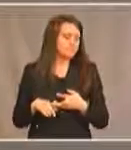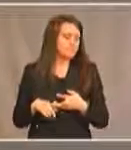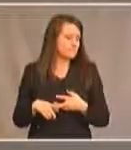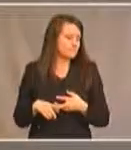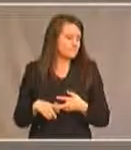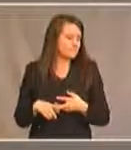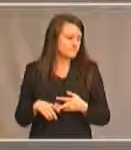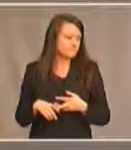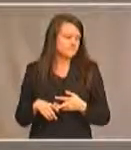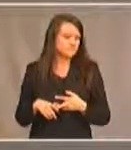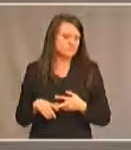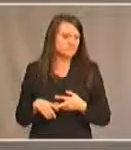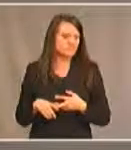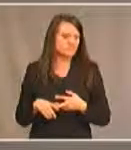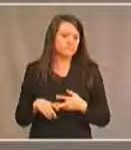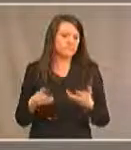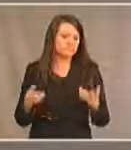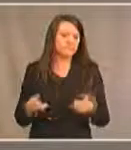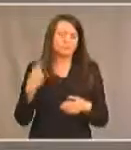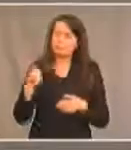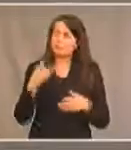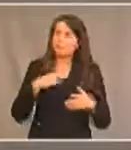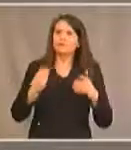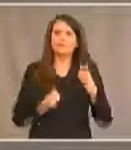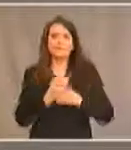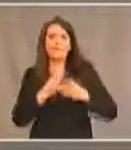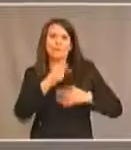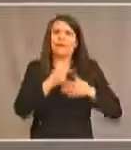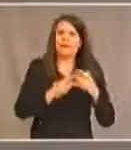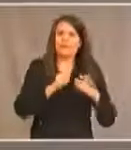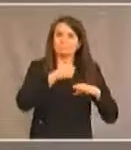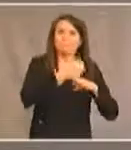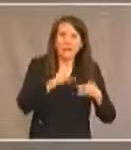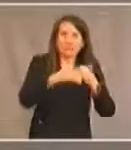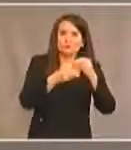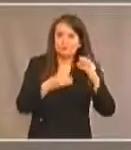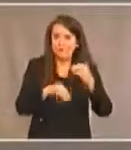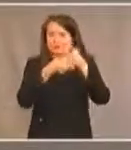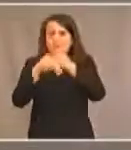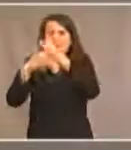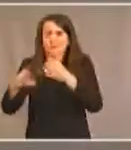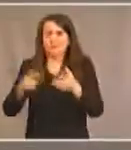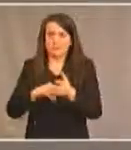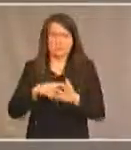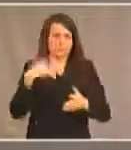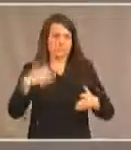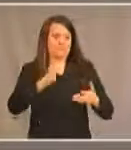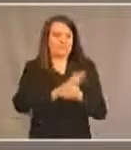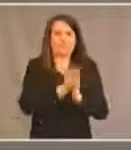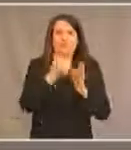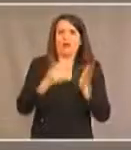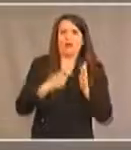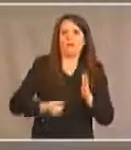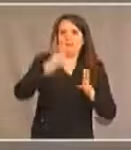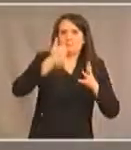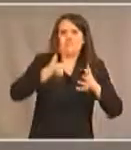est que nous ajoutons de nouveaux programmes régulièrement et donc cela intensifie encore le bruit